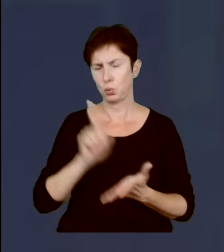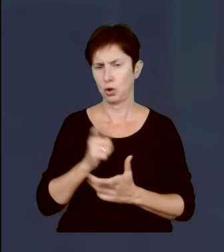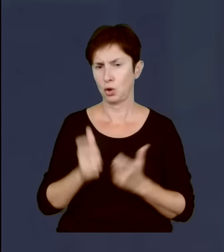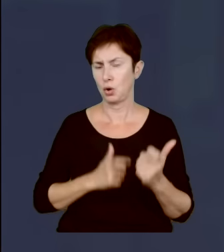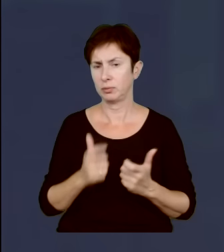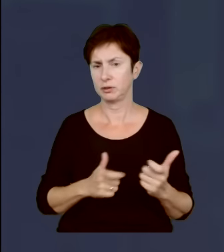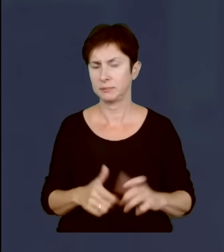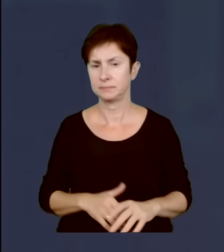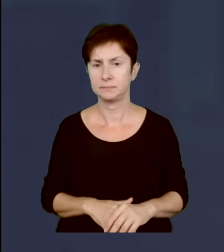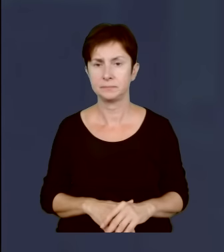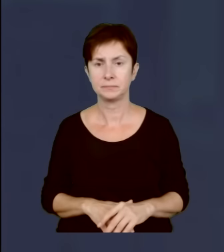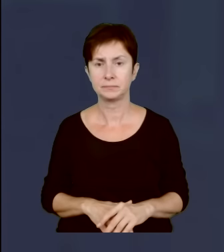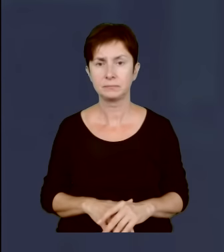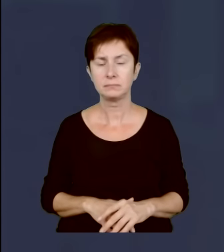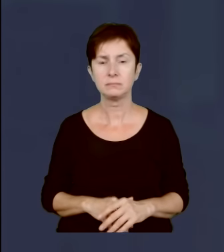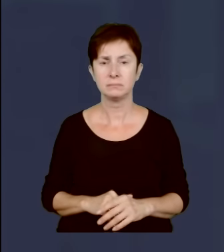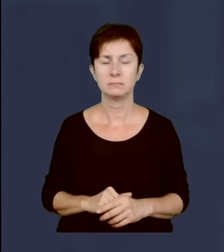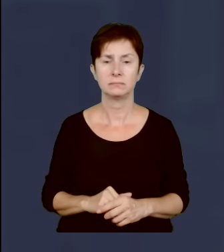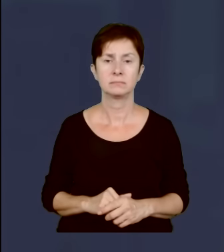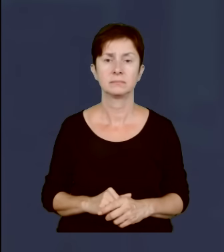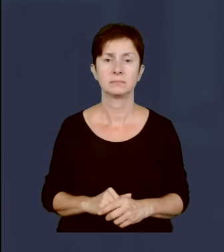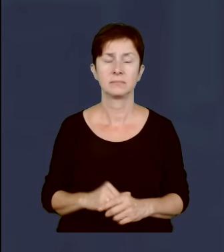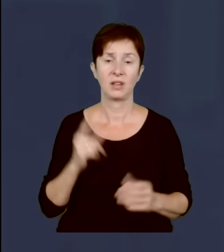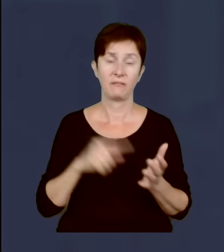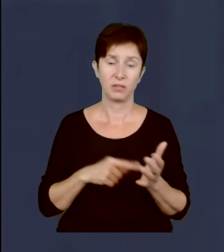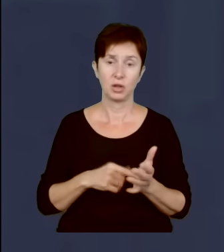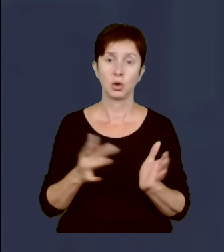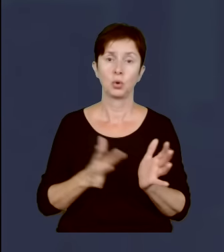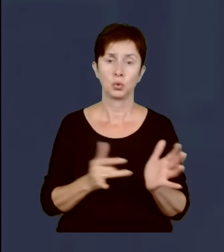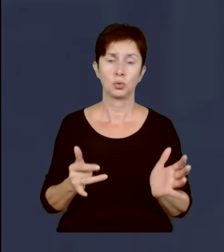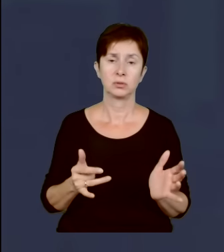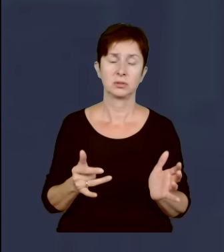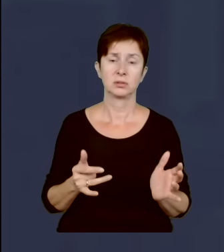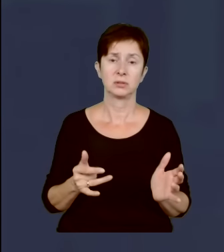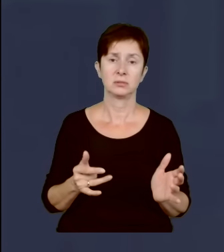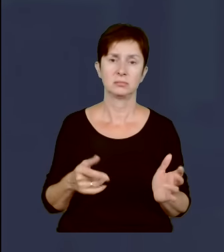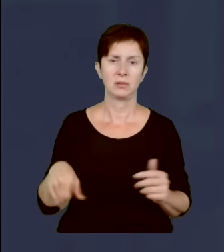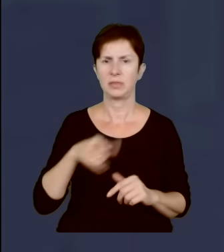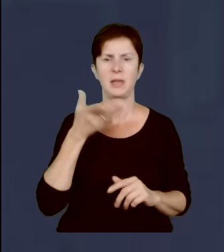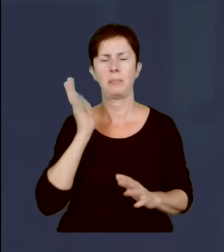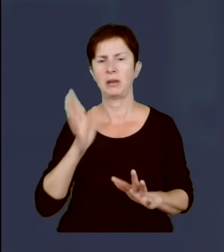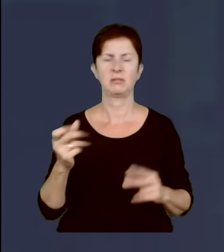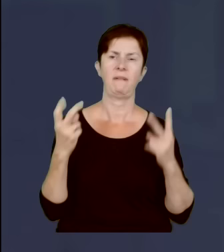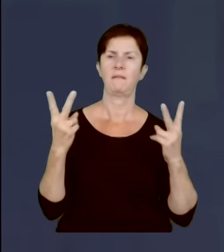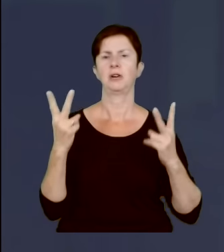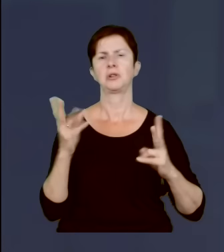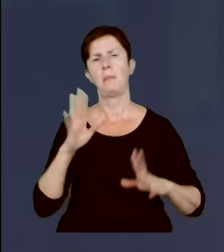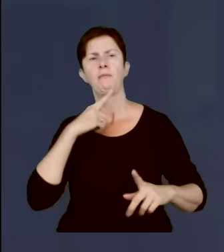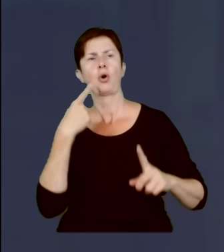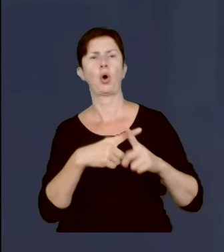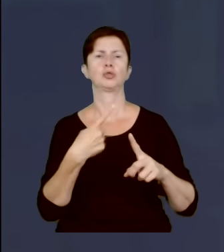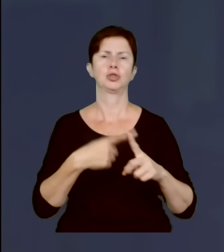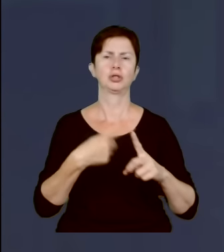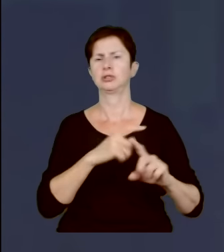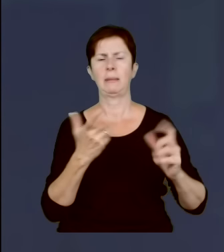właśnie osiągnąć ten cel. I wtedy Donald Tusk już na arenie międzynarodowej nie będzie mógł powiedzieć, że jakieś korzyści będą z paktu